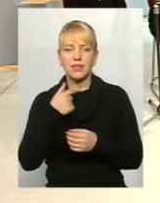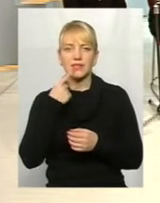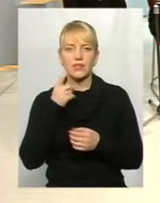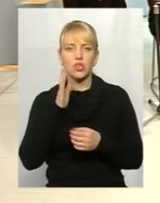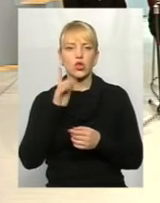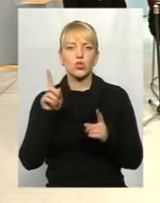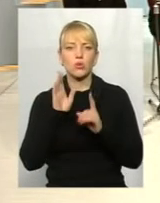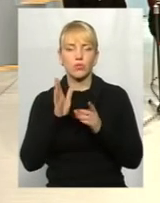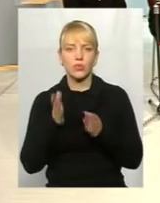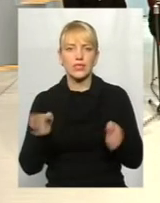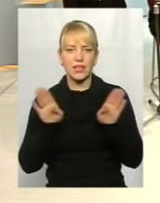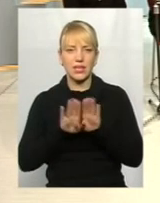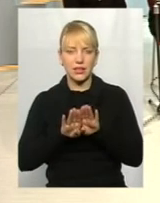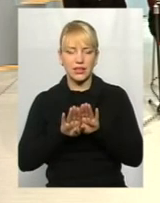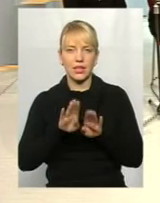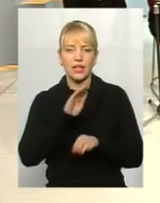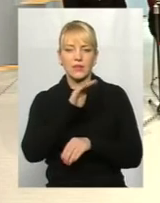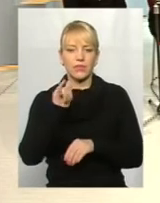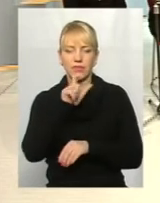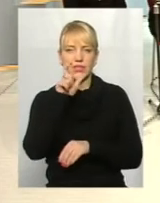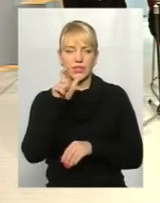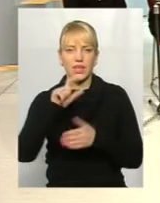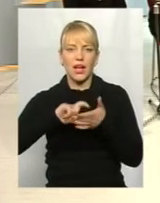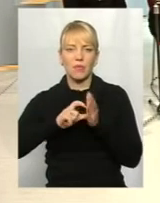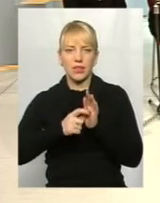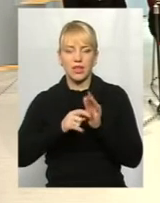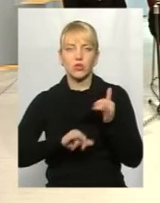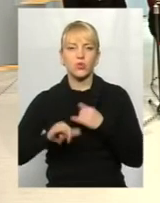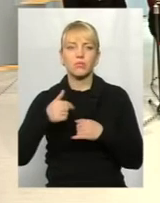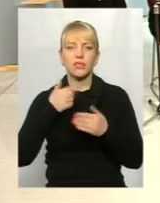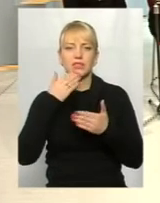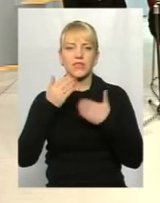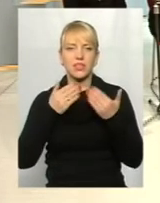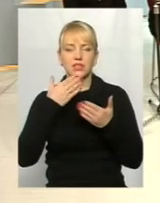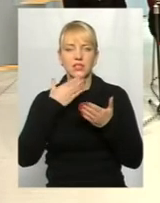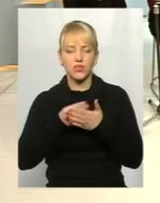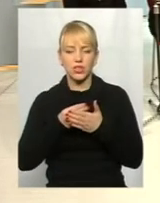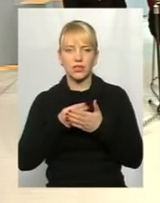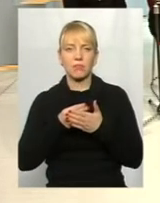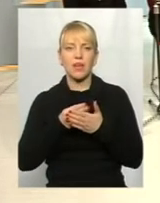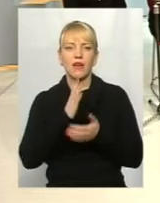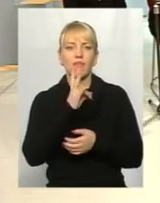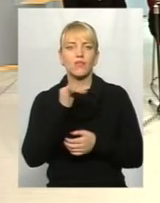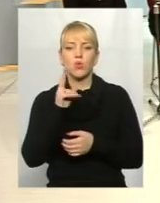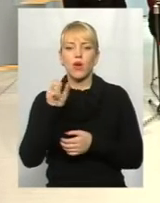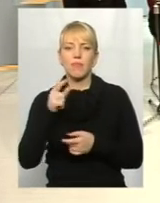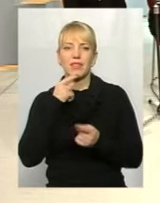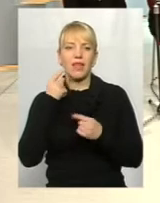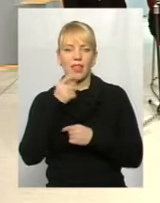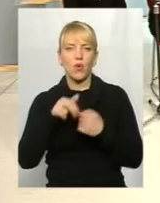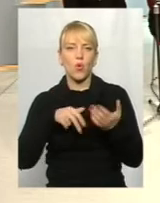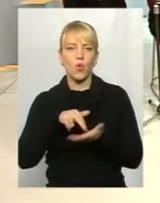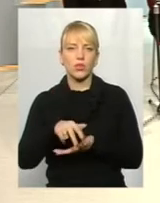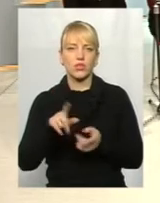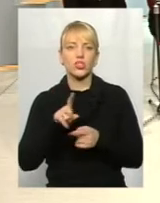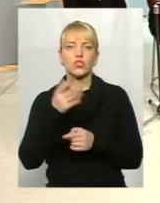буде фізкабінет. Куди б міг звертатися з нуками? Далеко хотити. Як